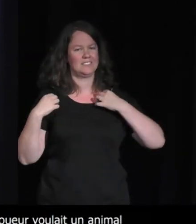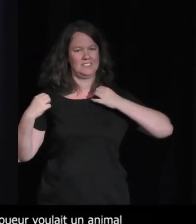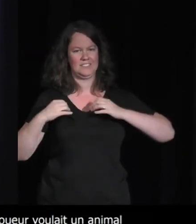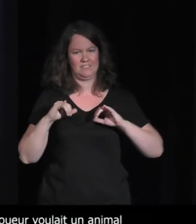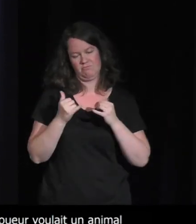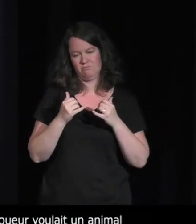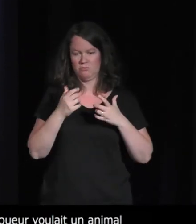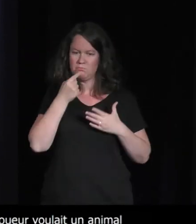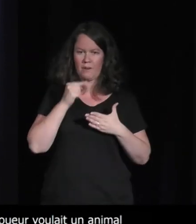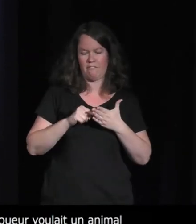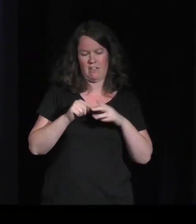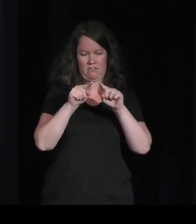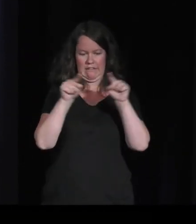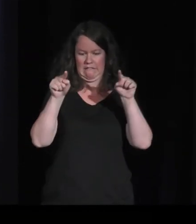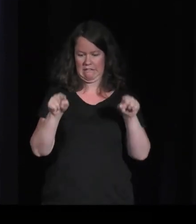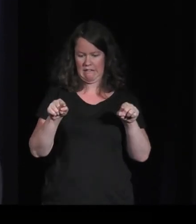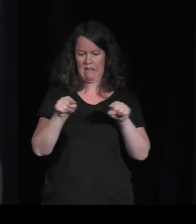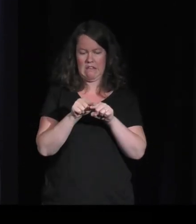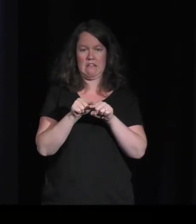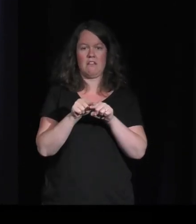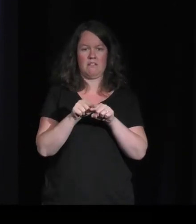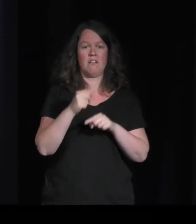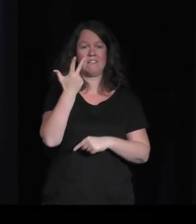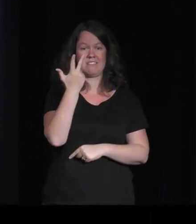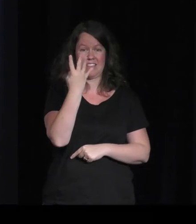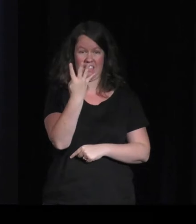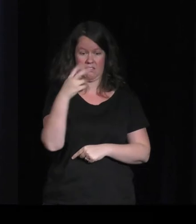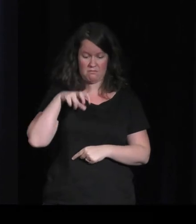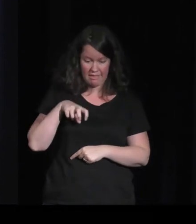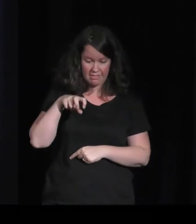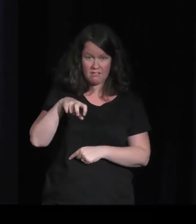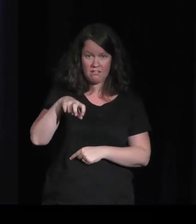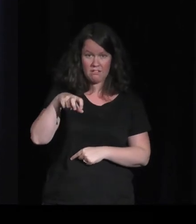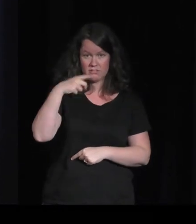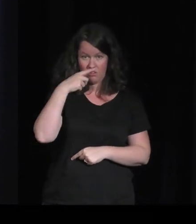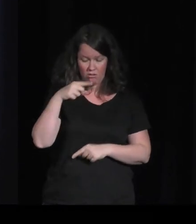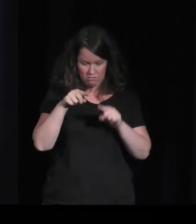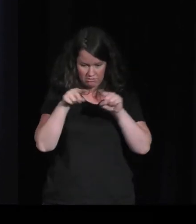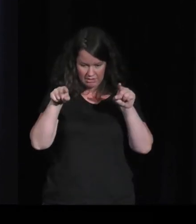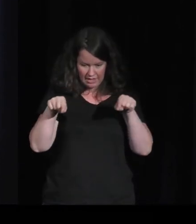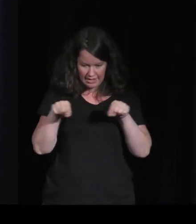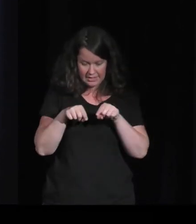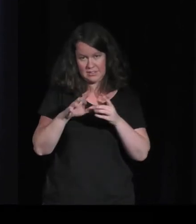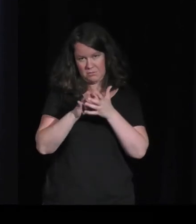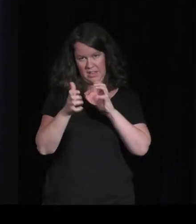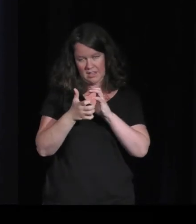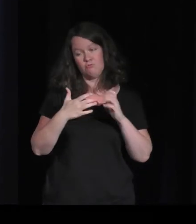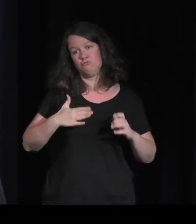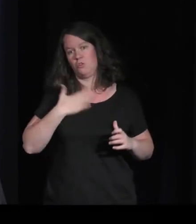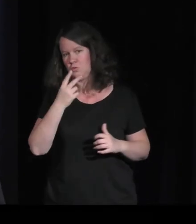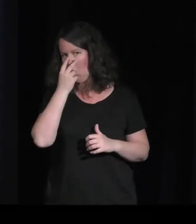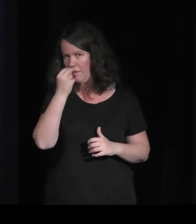carré quoi on va dire ou rentre dans un carré et un quadrupède ça rentre pas toujours dans un carré donc heureusement notre renard est bien